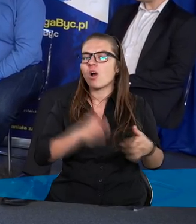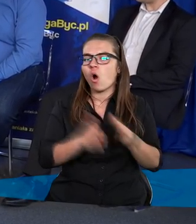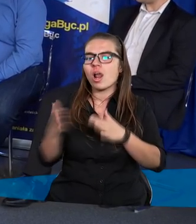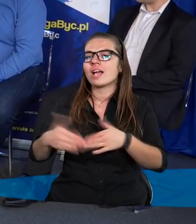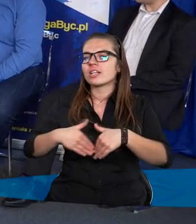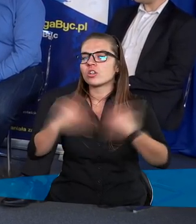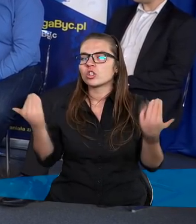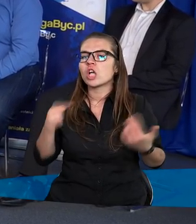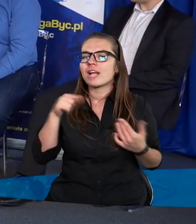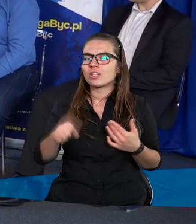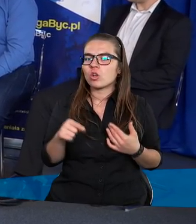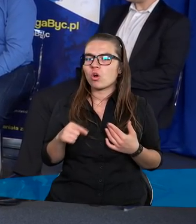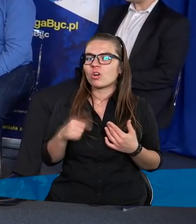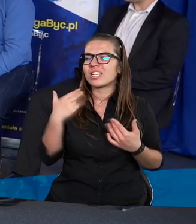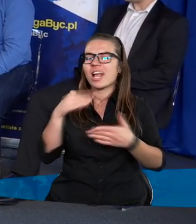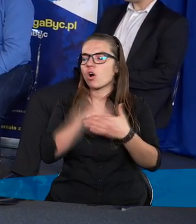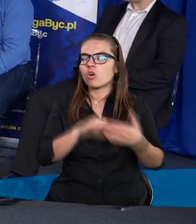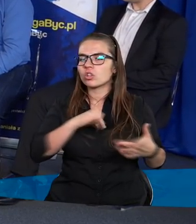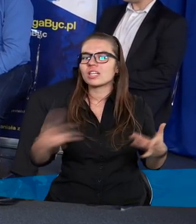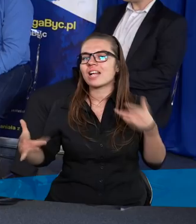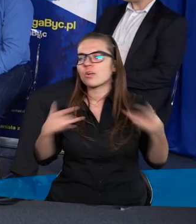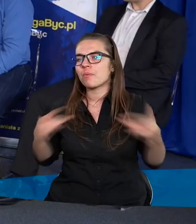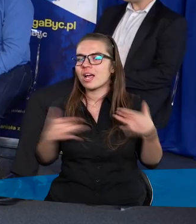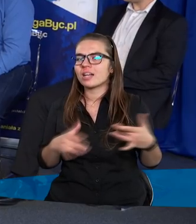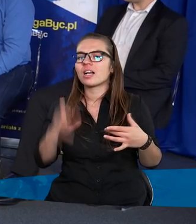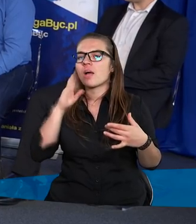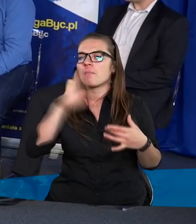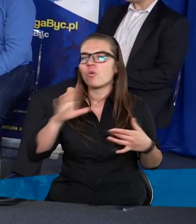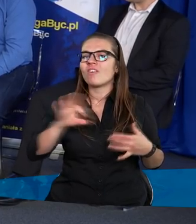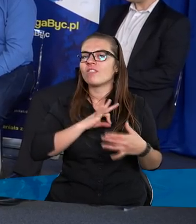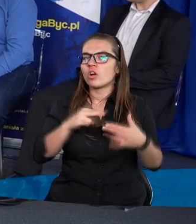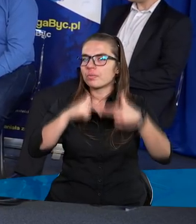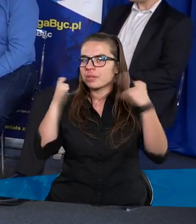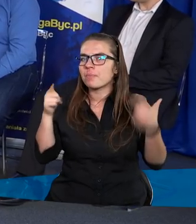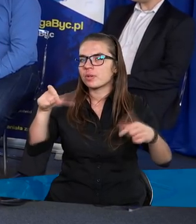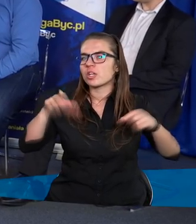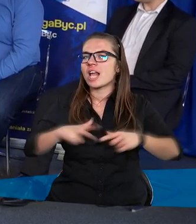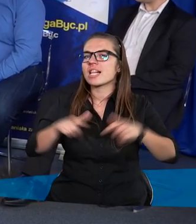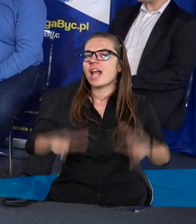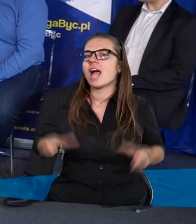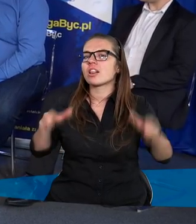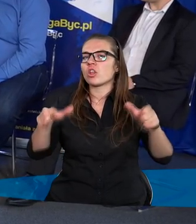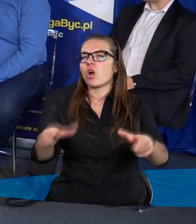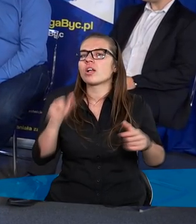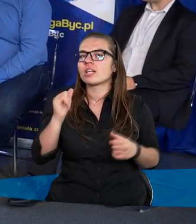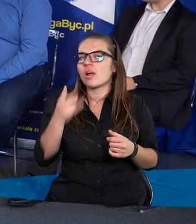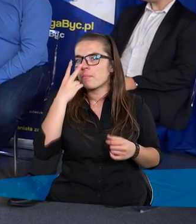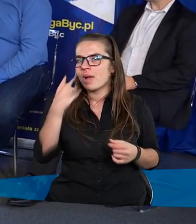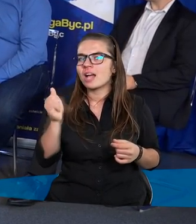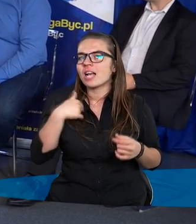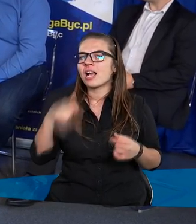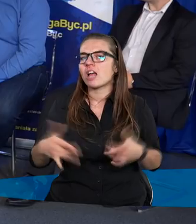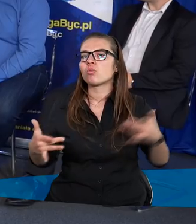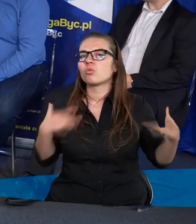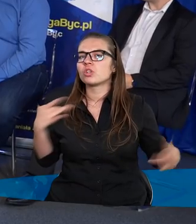dzień to jest niekończąca się męka, a Pan Bóg w swoim niebie tam siedzi na swoim tronie i patrzy, jak ja